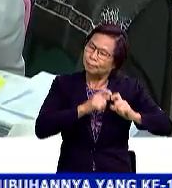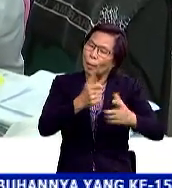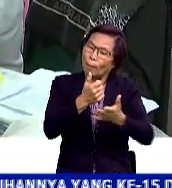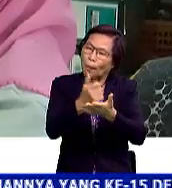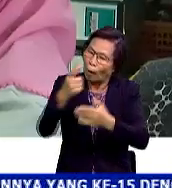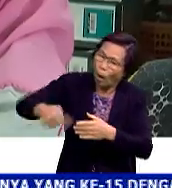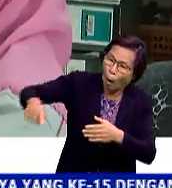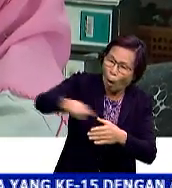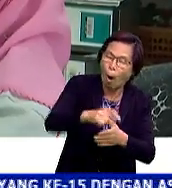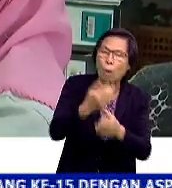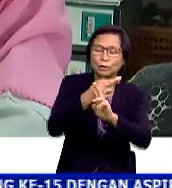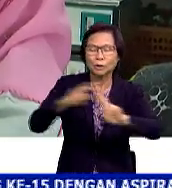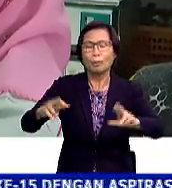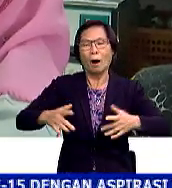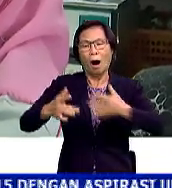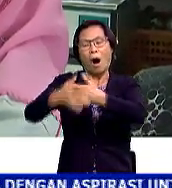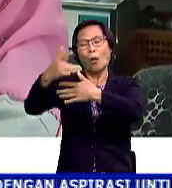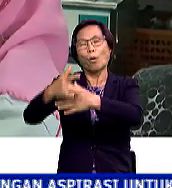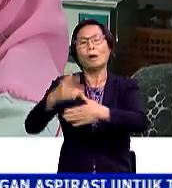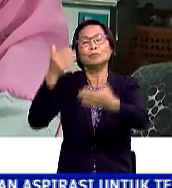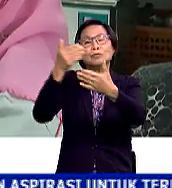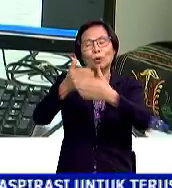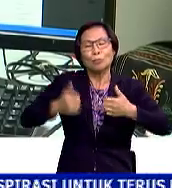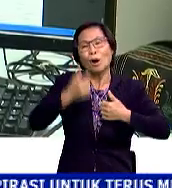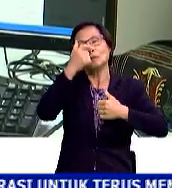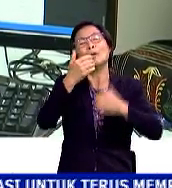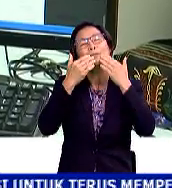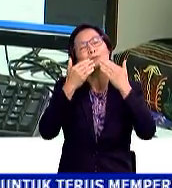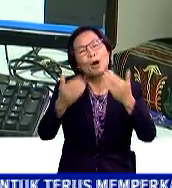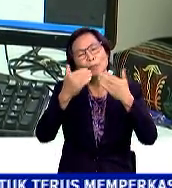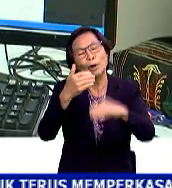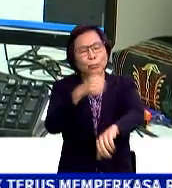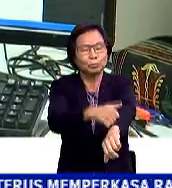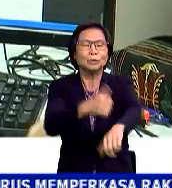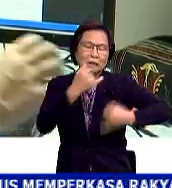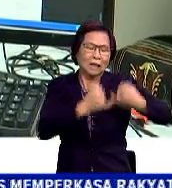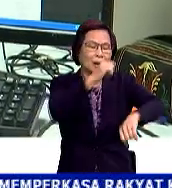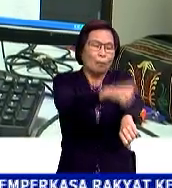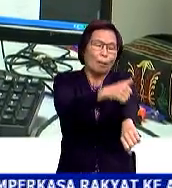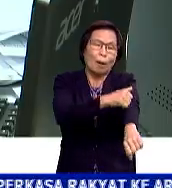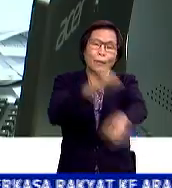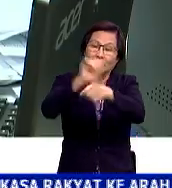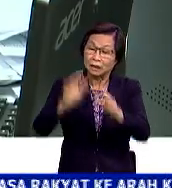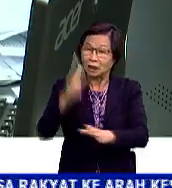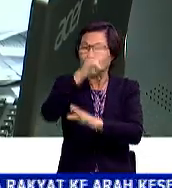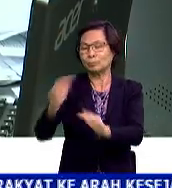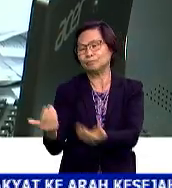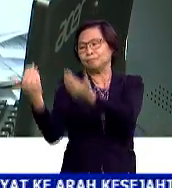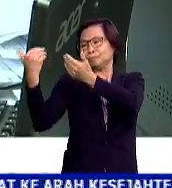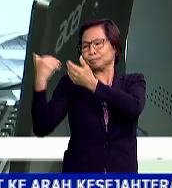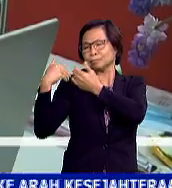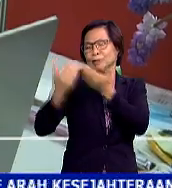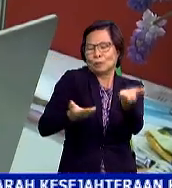persiapan awal menjelang Aidilfitri. Ia bagi menghargai jasa dan pengorbanan penjawat awam dalam melaksanakan tanggungjawab